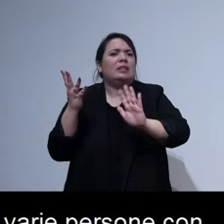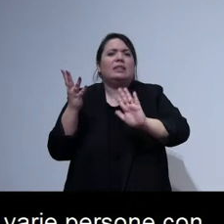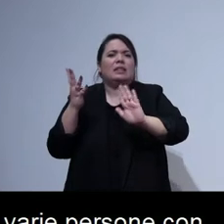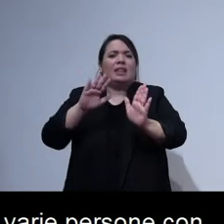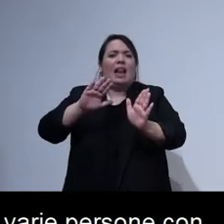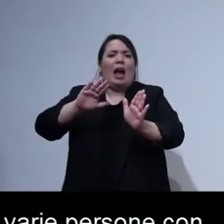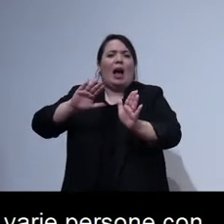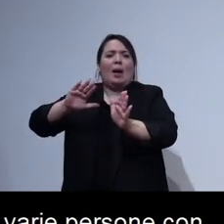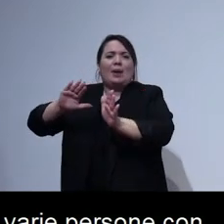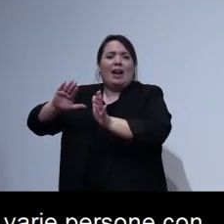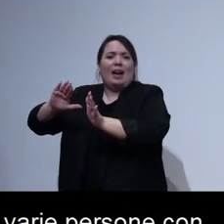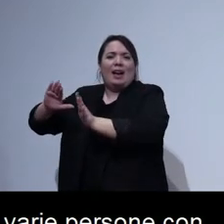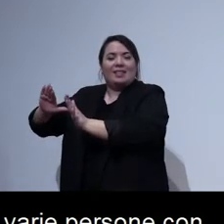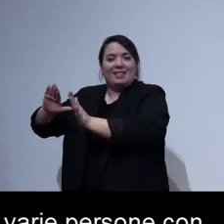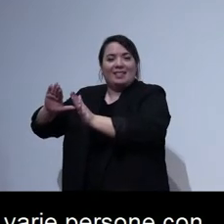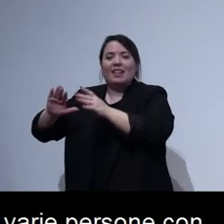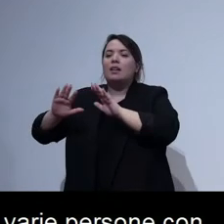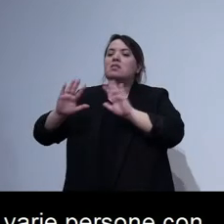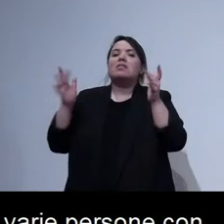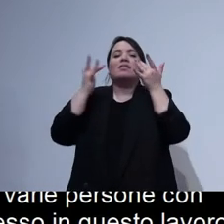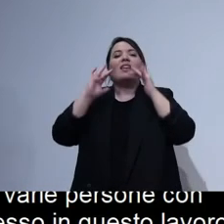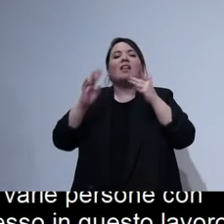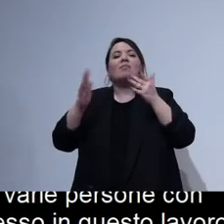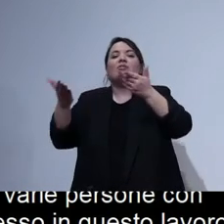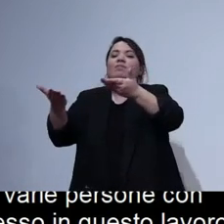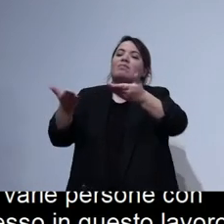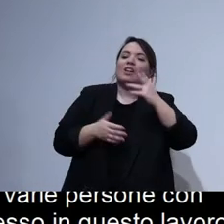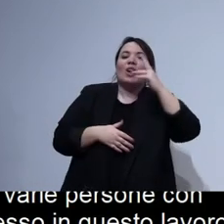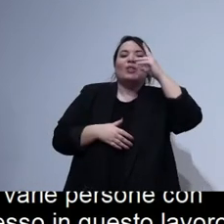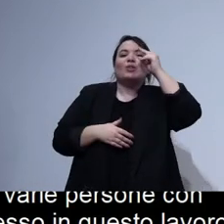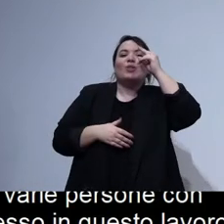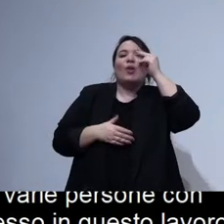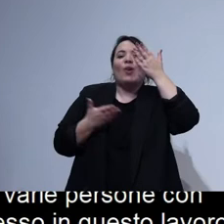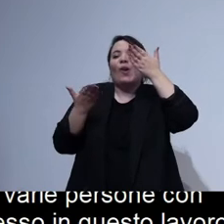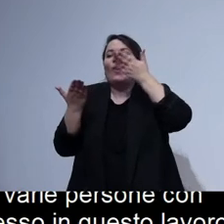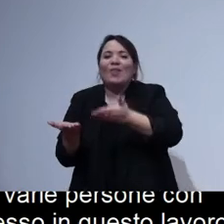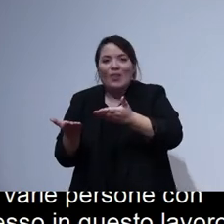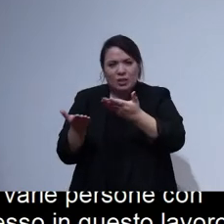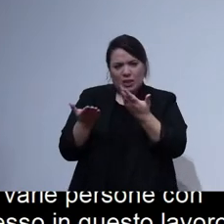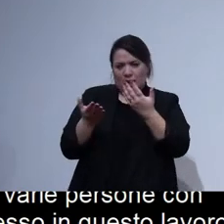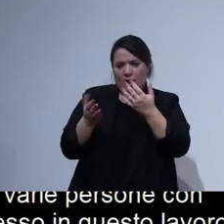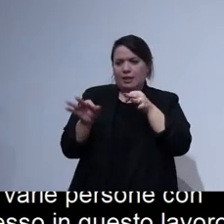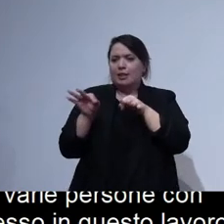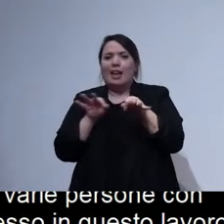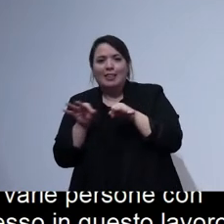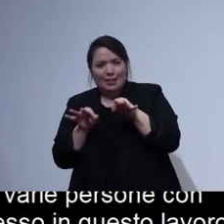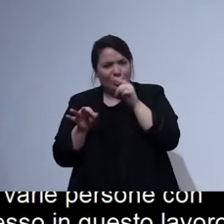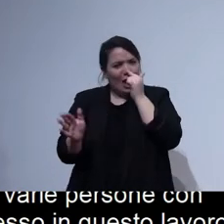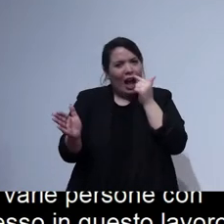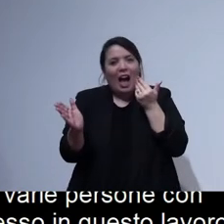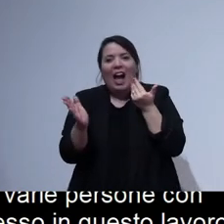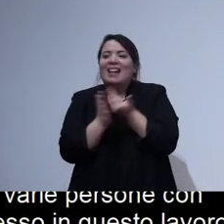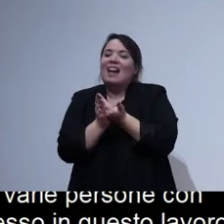delle persone ma semplicemente conoscendo le modalità idonee per